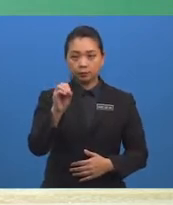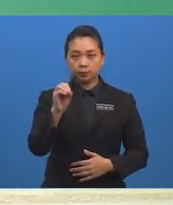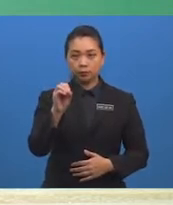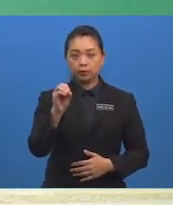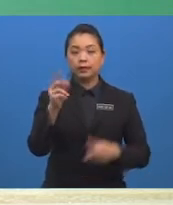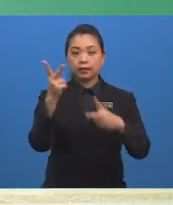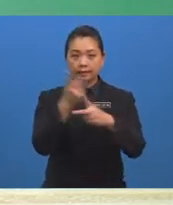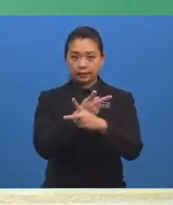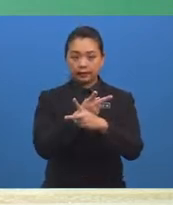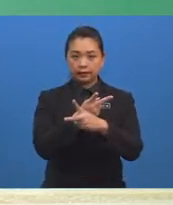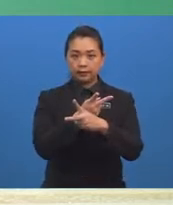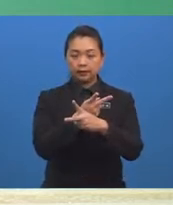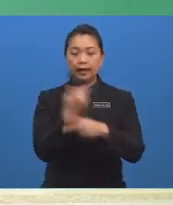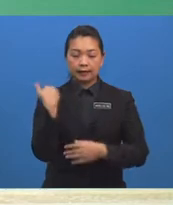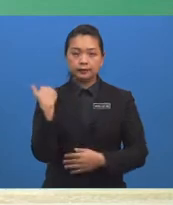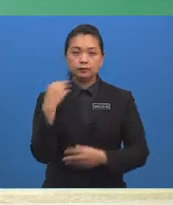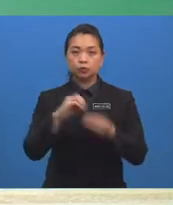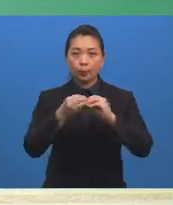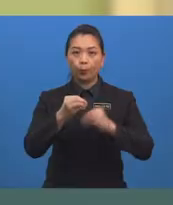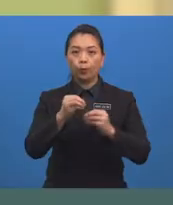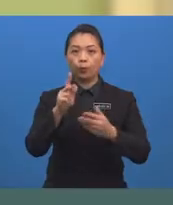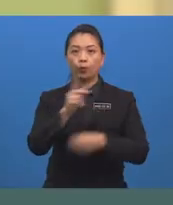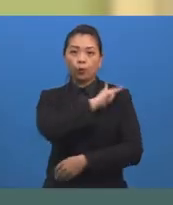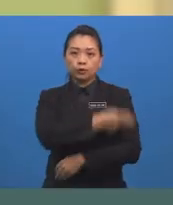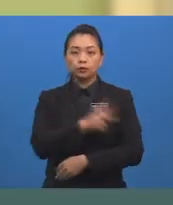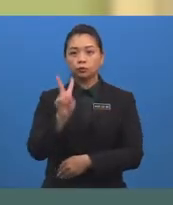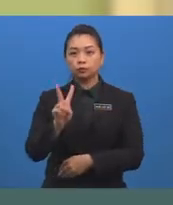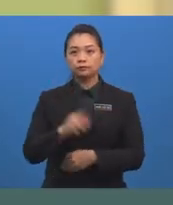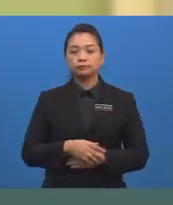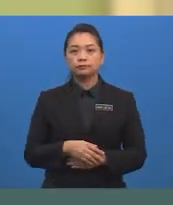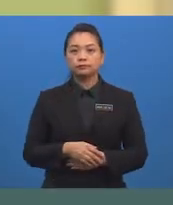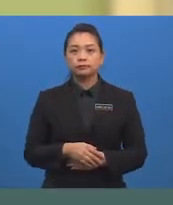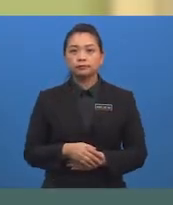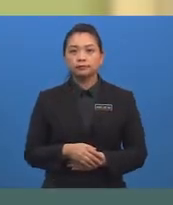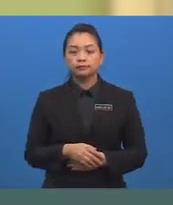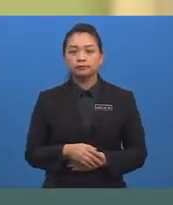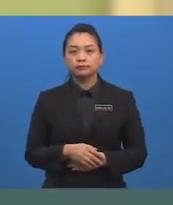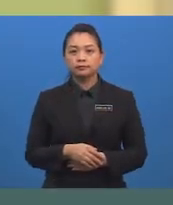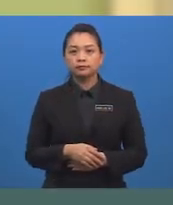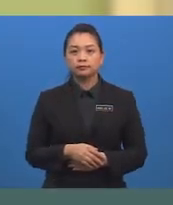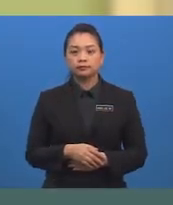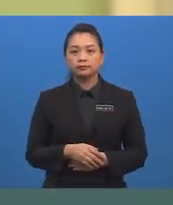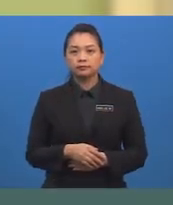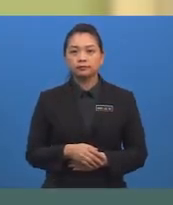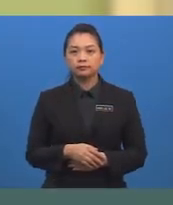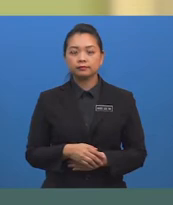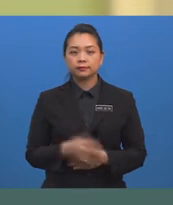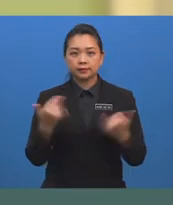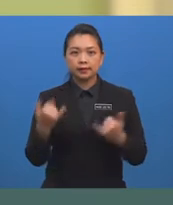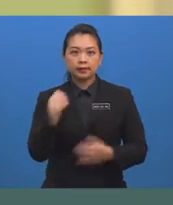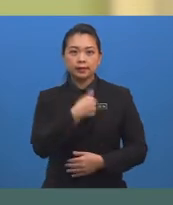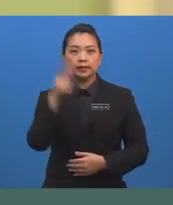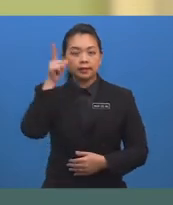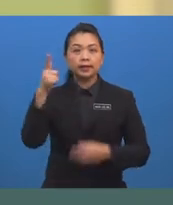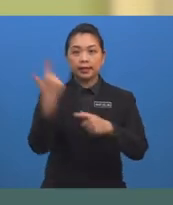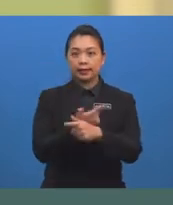dua sempurna akan diperoleh Senang bukan? Baiklah murid-murid Mari kita lihat